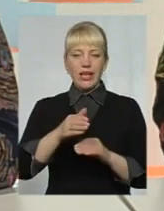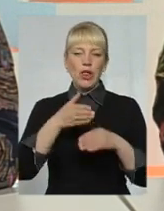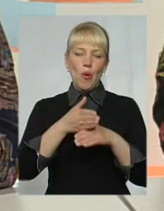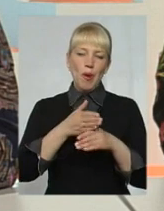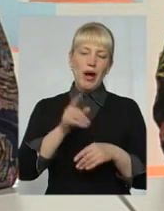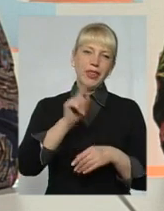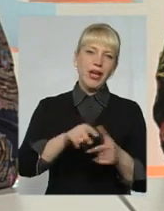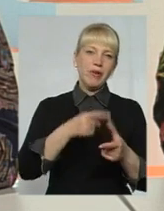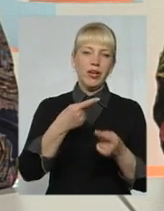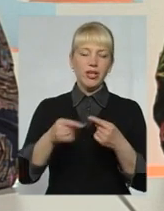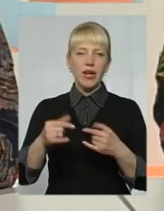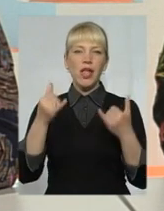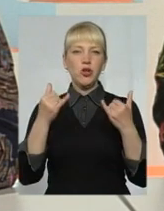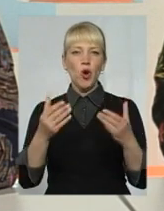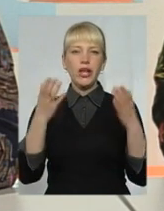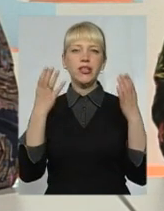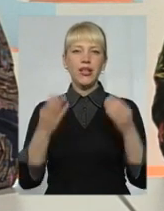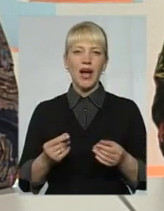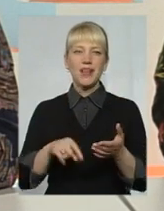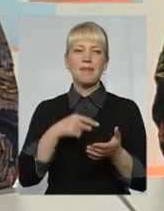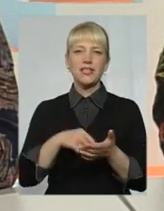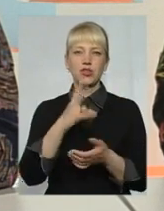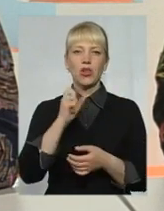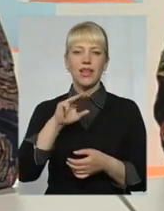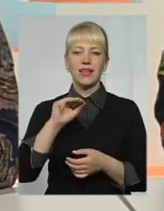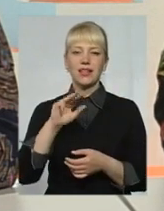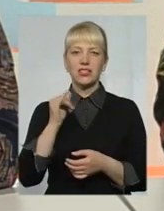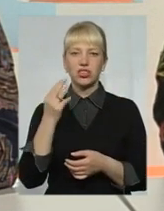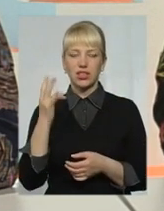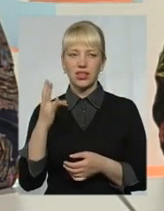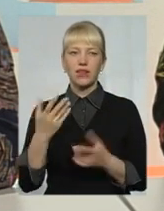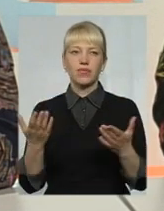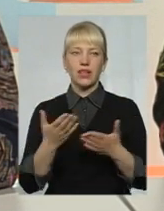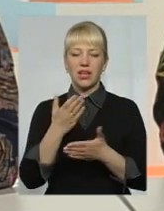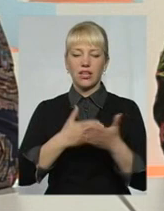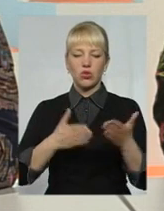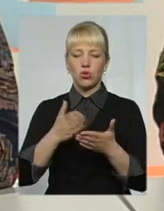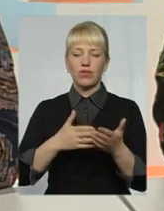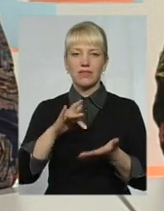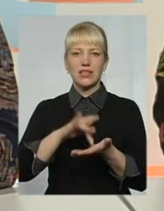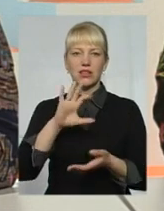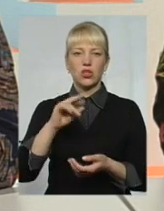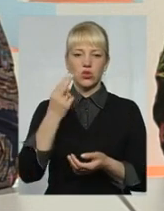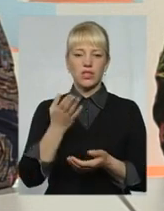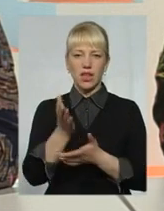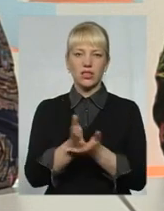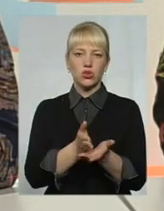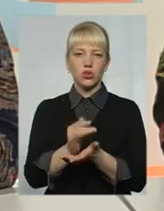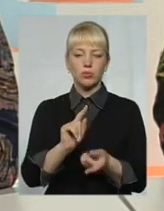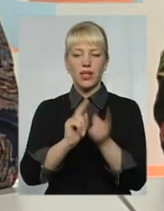чи іншим. На сьогоднішній місто Нетішин зліквідував центр соціальних служб і натомість